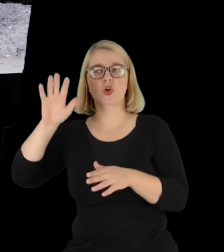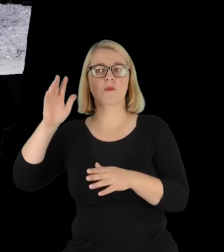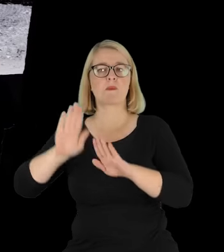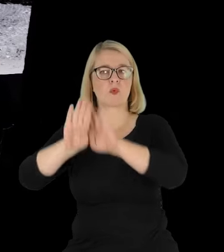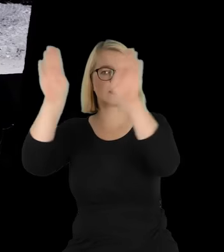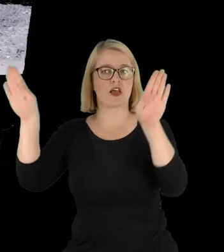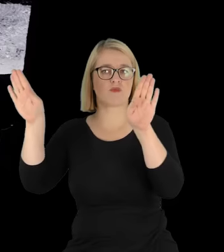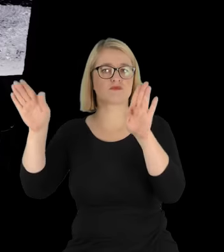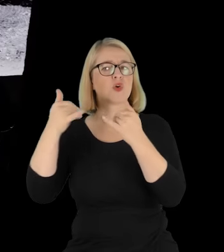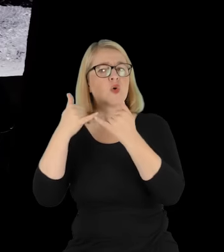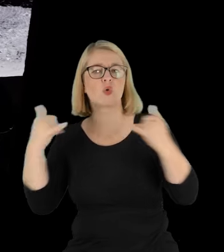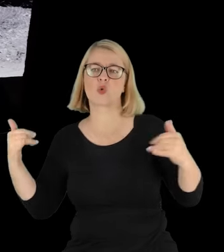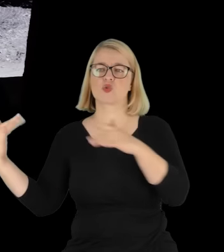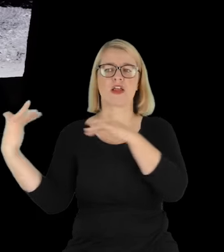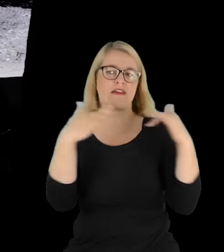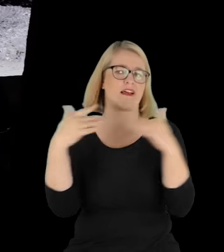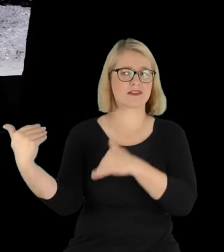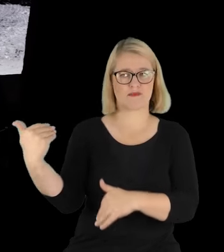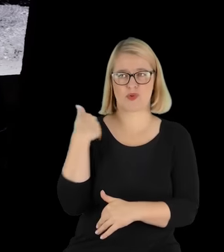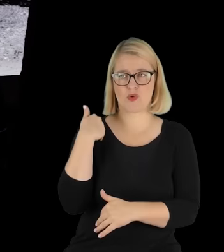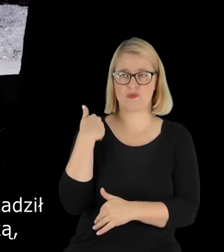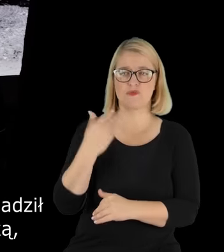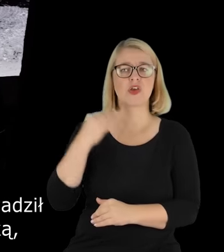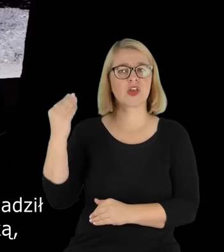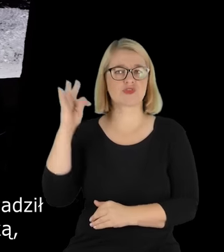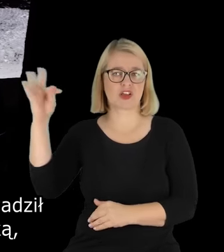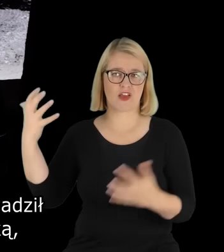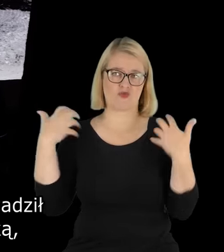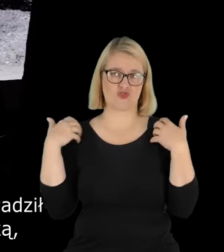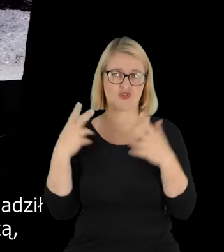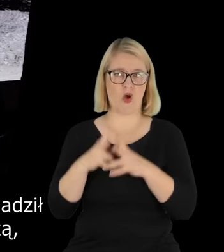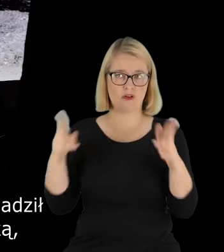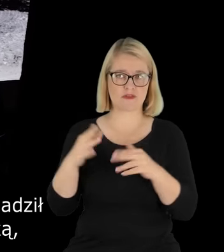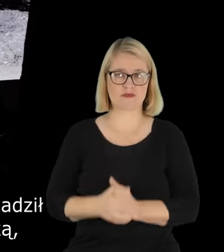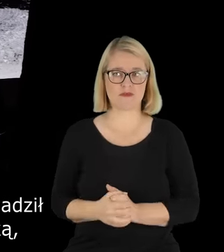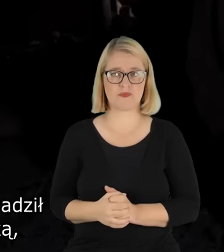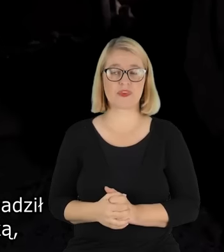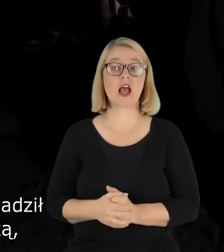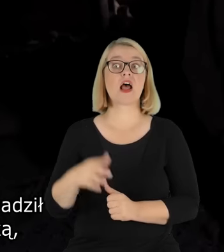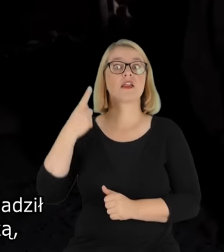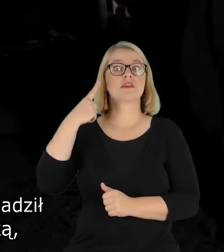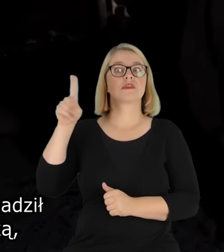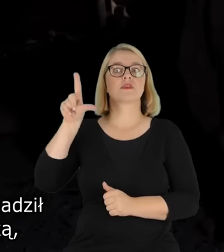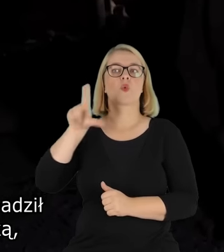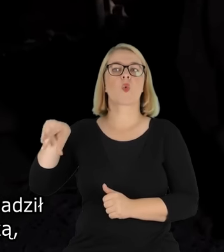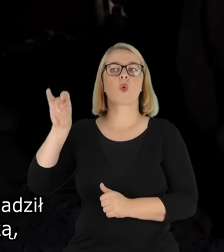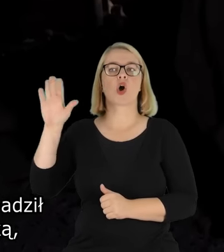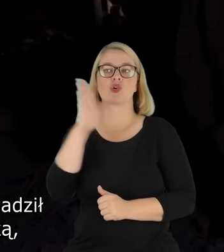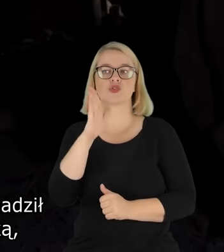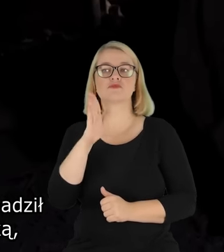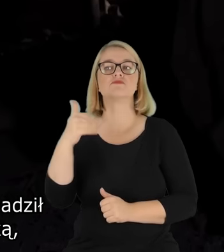Także różnie te relacje się układały, za życia jeszcze Długosza. No i pamiętajmy, że Długosz doprowadził do objęcia